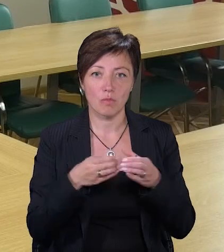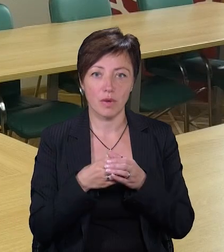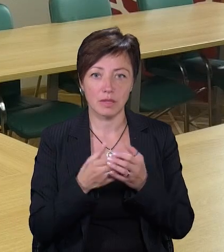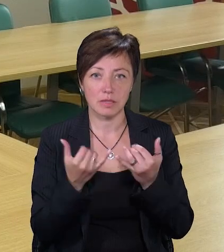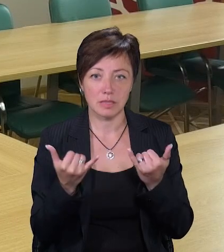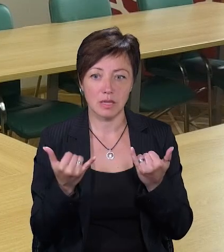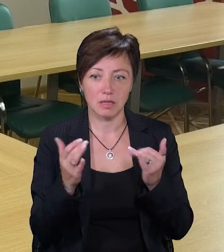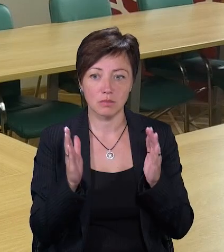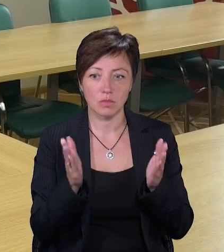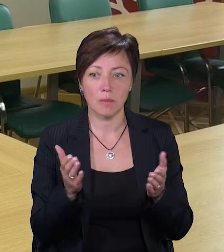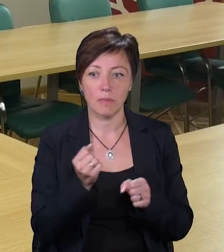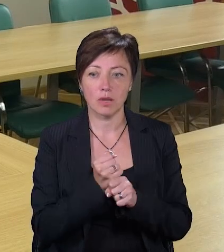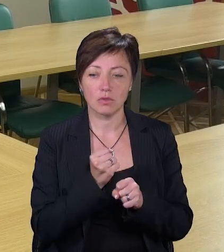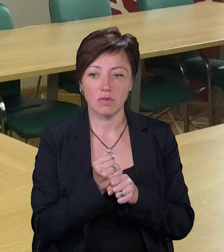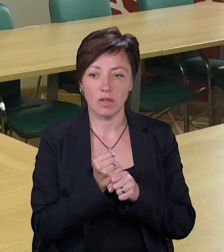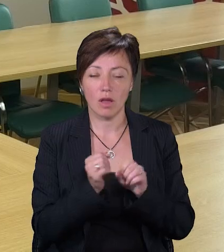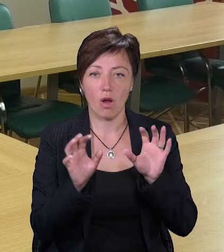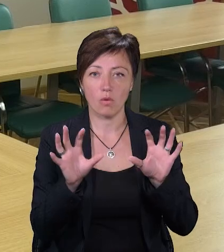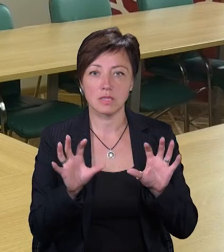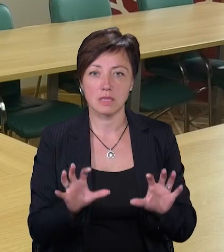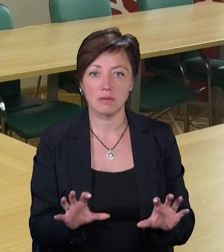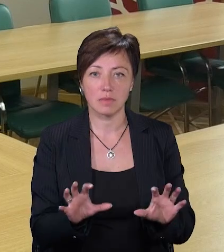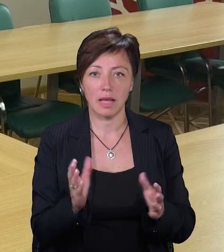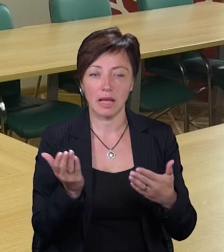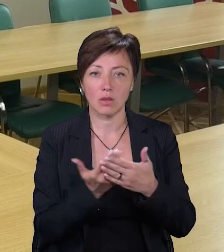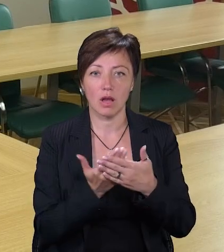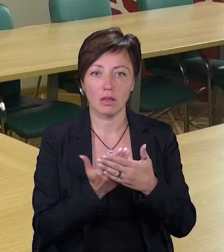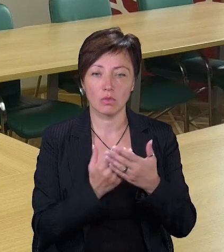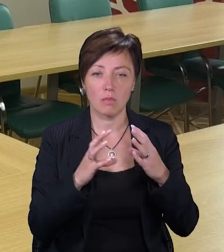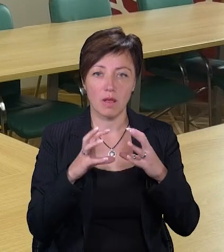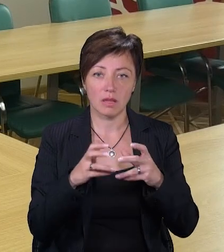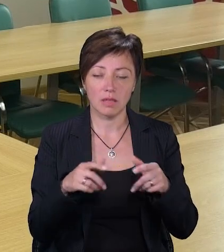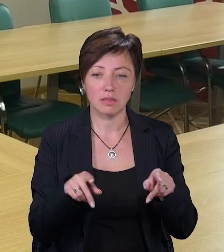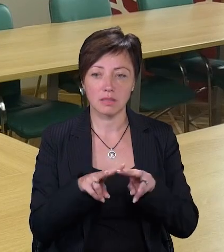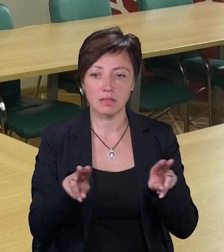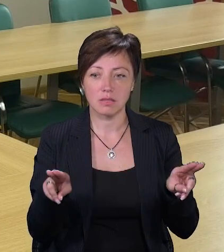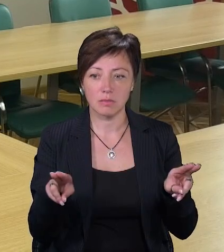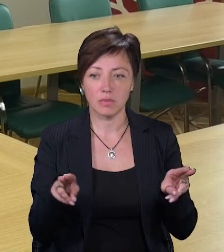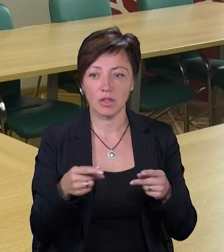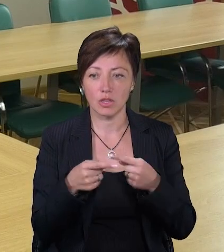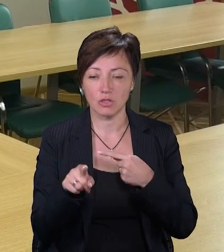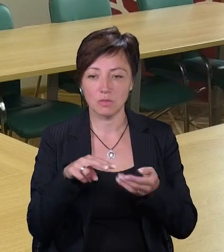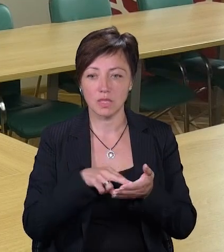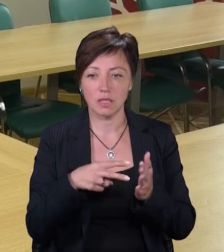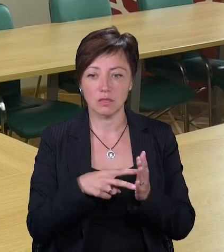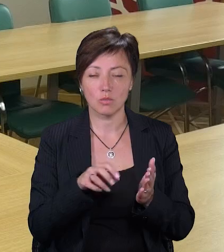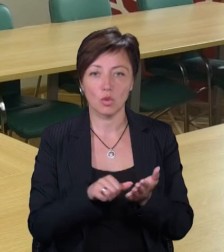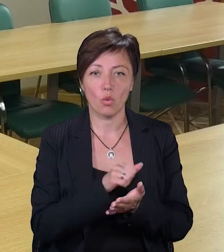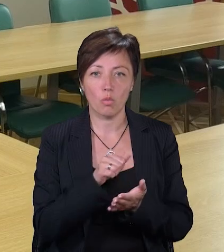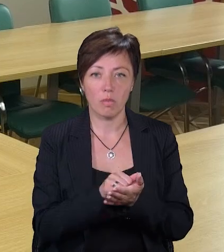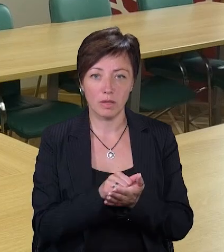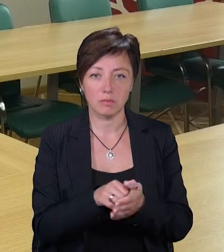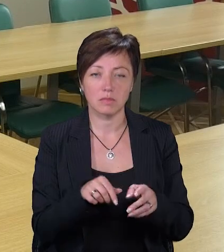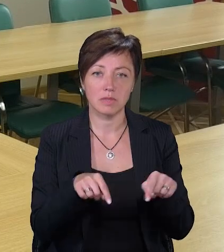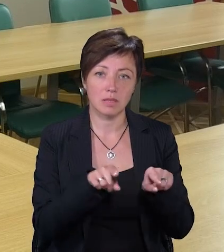ми зараз будемо працювати над концепцією того ж кімнататуру «Планета», так само над іншими стратегічними документами, ми